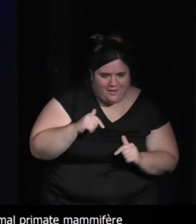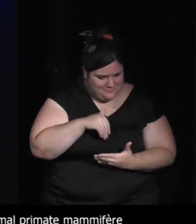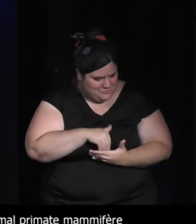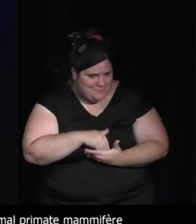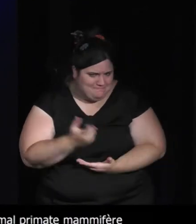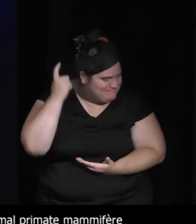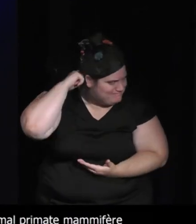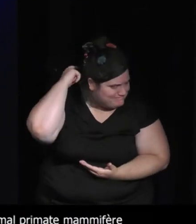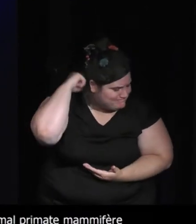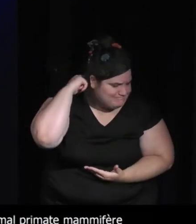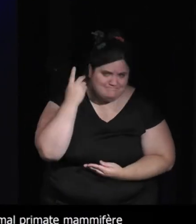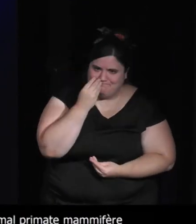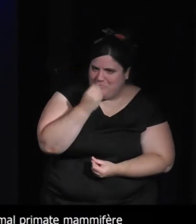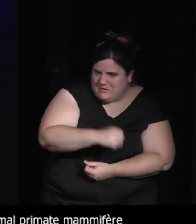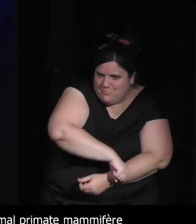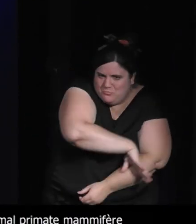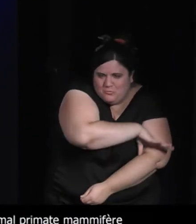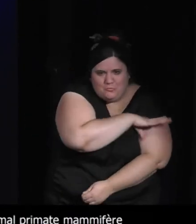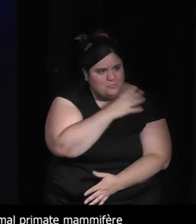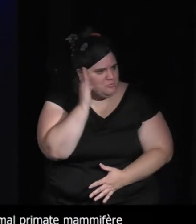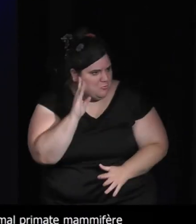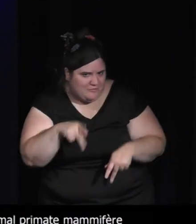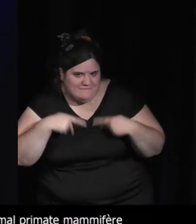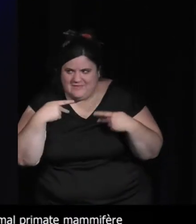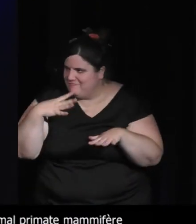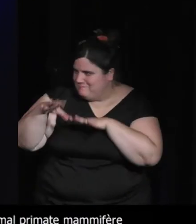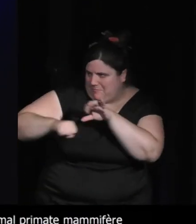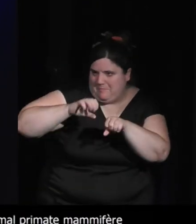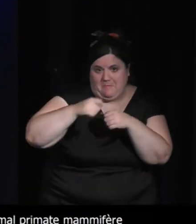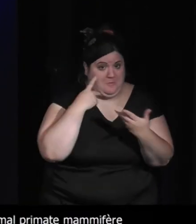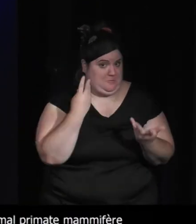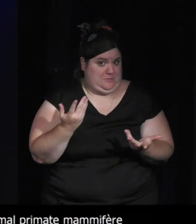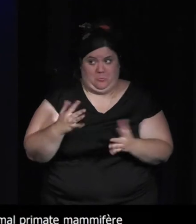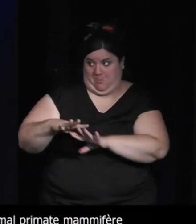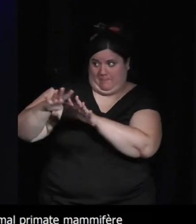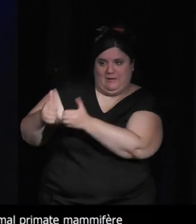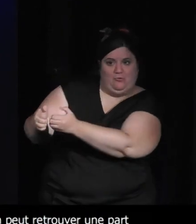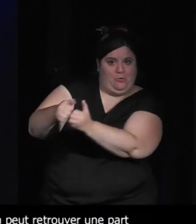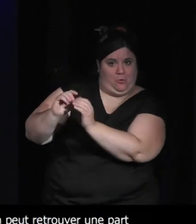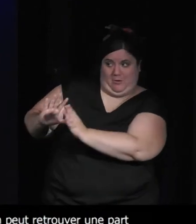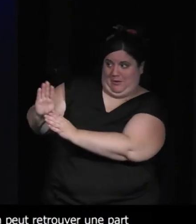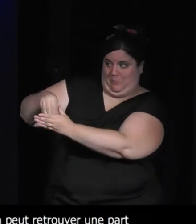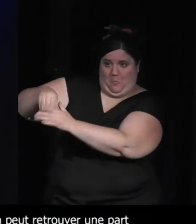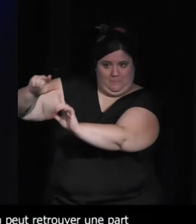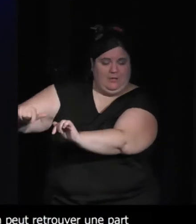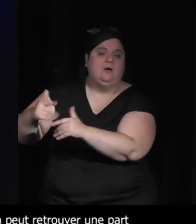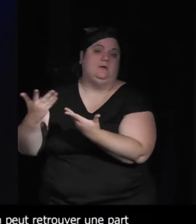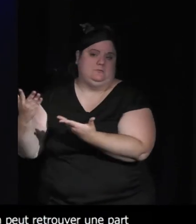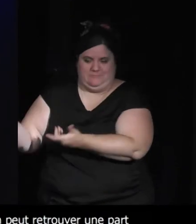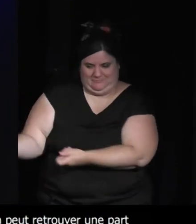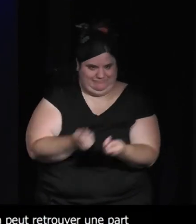ses émotions ses besoins vitaux qui sont mis en oeuvre dans beaucoup de jeux en termes de nécessité